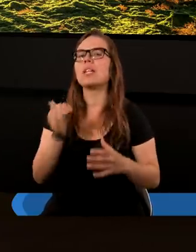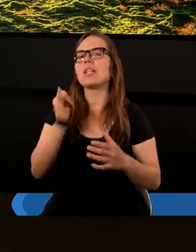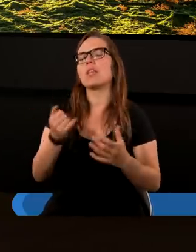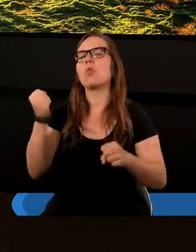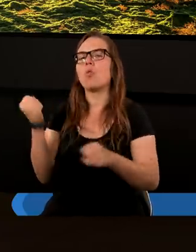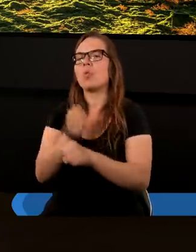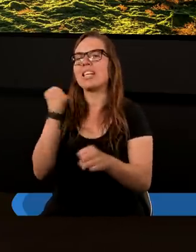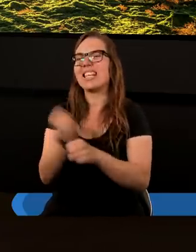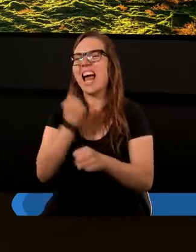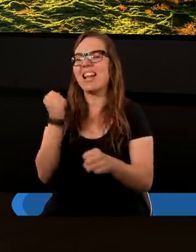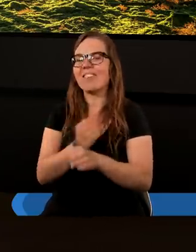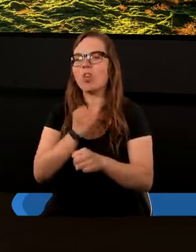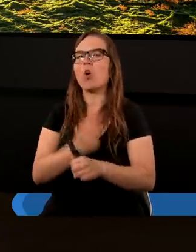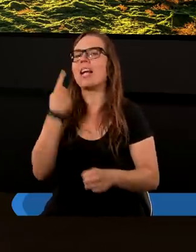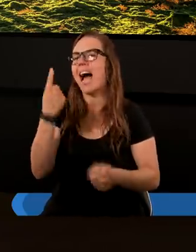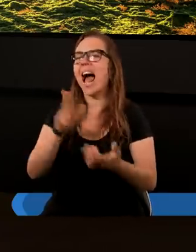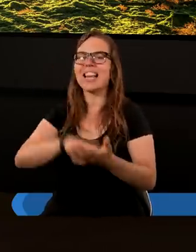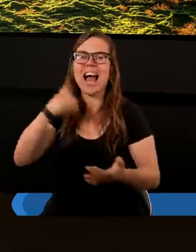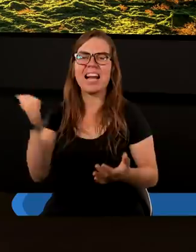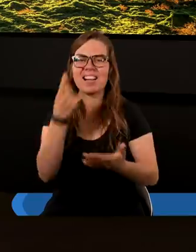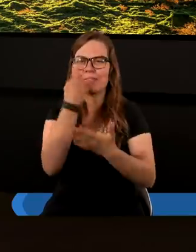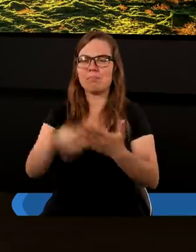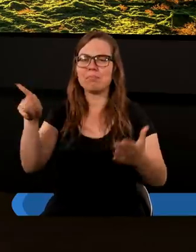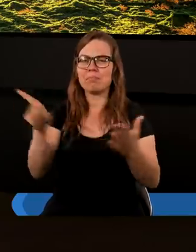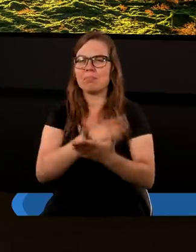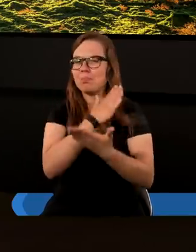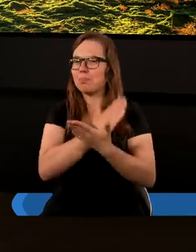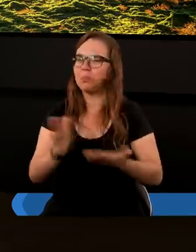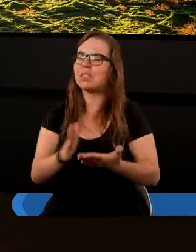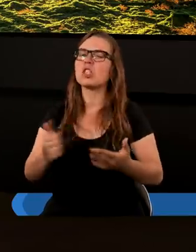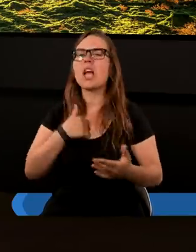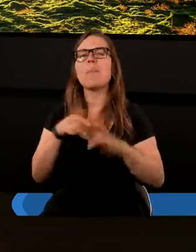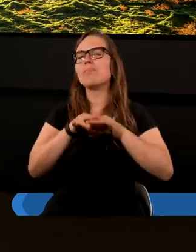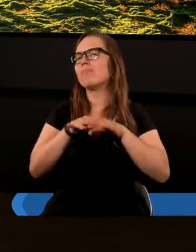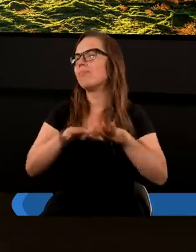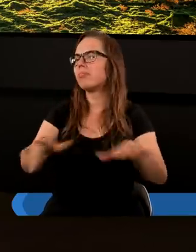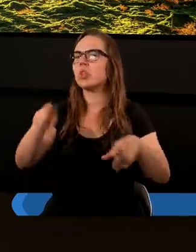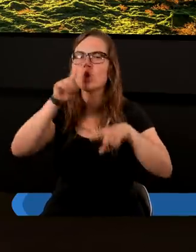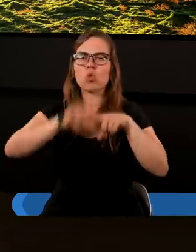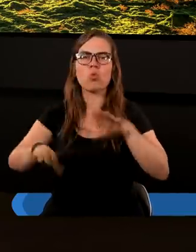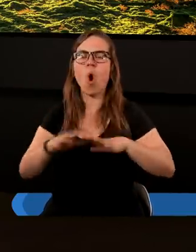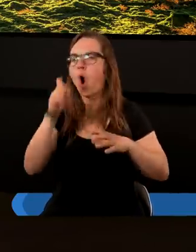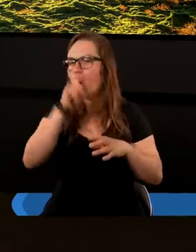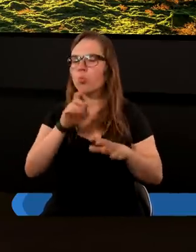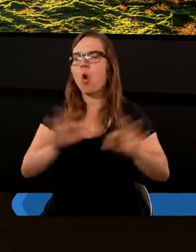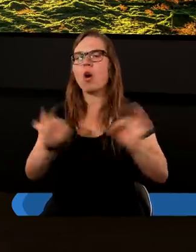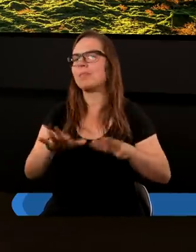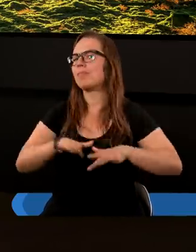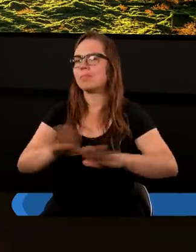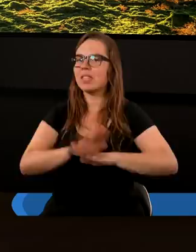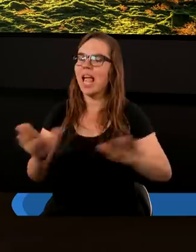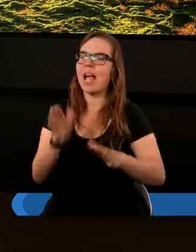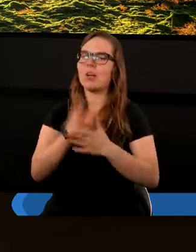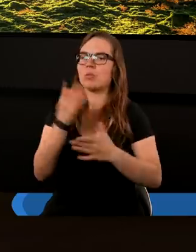unicestwione raz na zawsze, aby nie powodował tego zła,